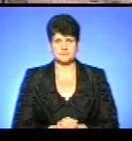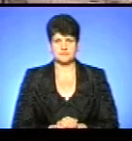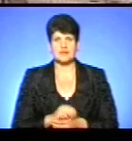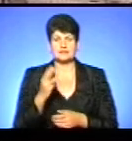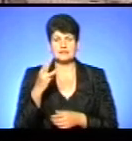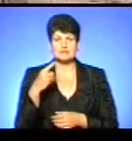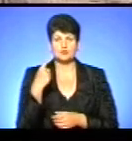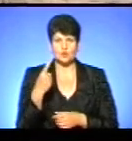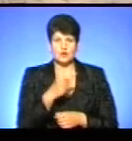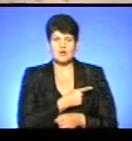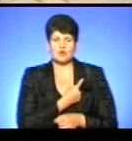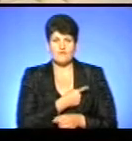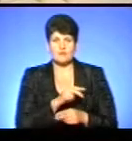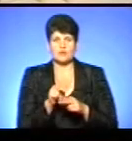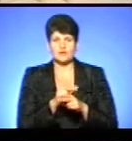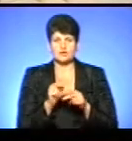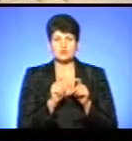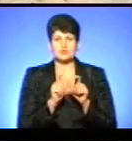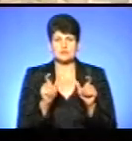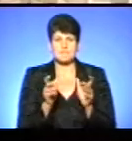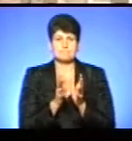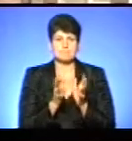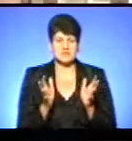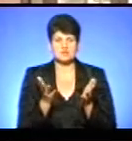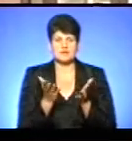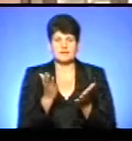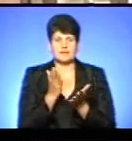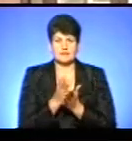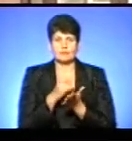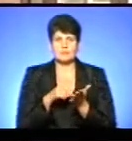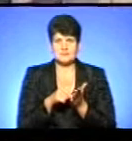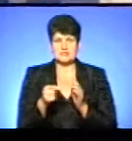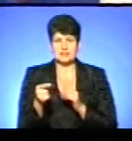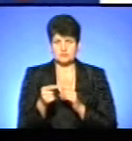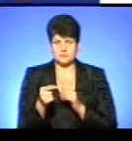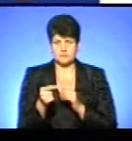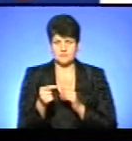лікувально-профілактичного закладу, більшість з яких знаходяться у місті Тернопіль,